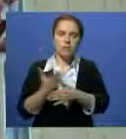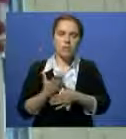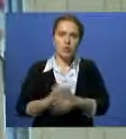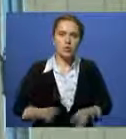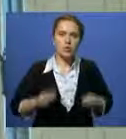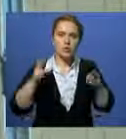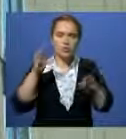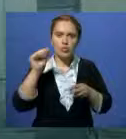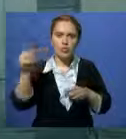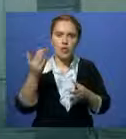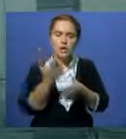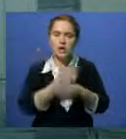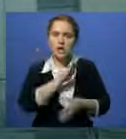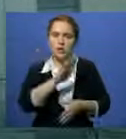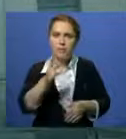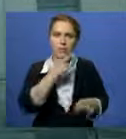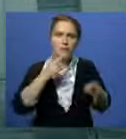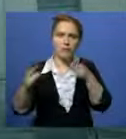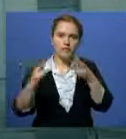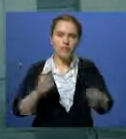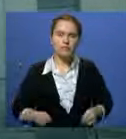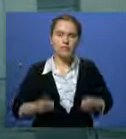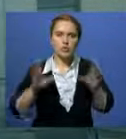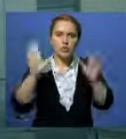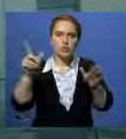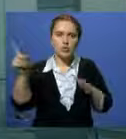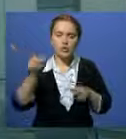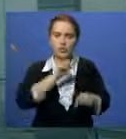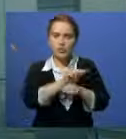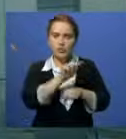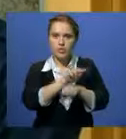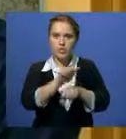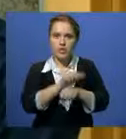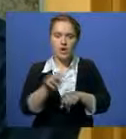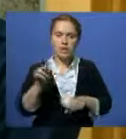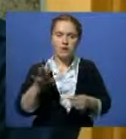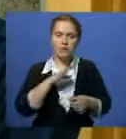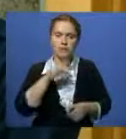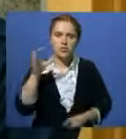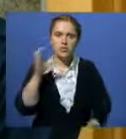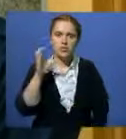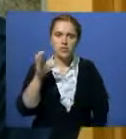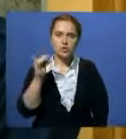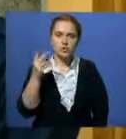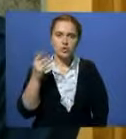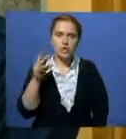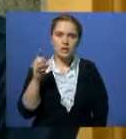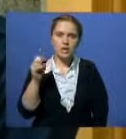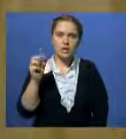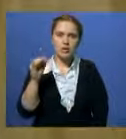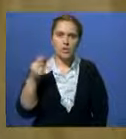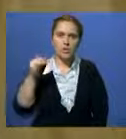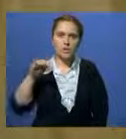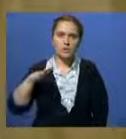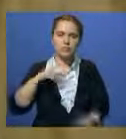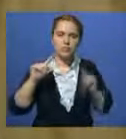номер один, однако настаивал на том, что помогал Усами исключительно в наставнической и просветительской, а не в террористической деятельности. Сулейман